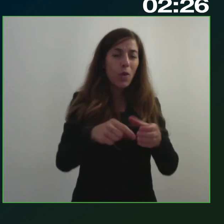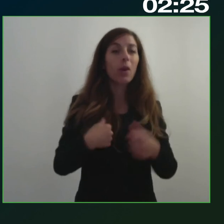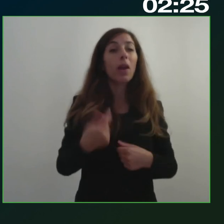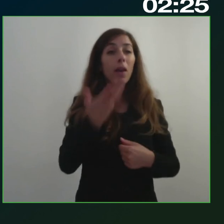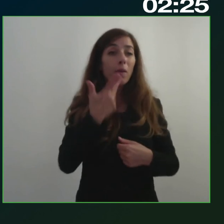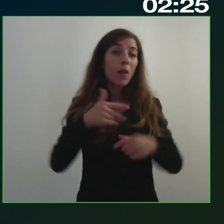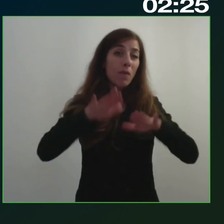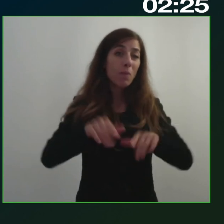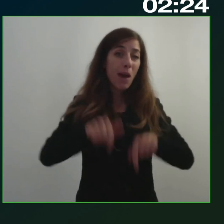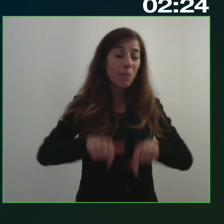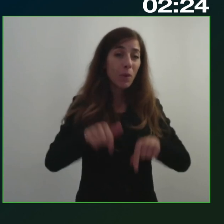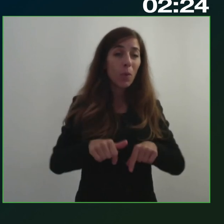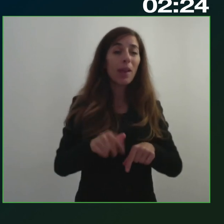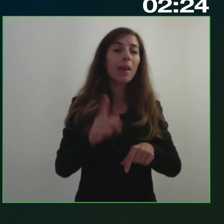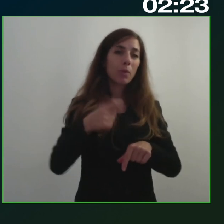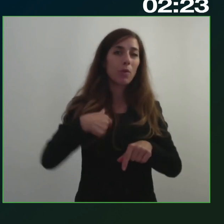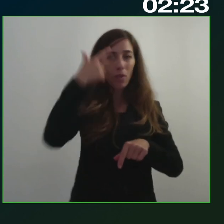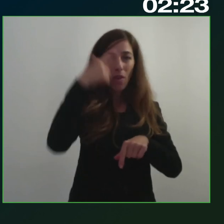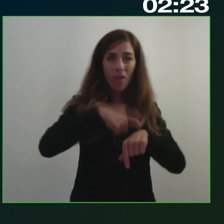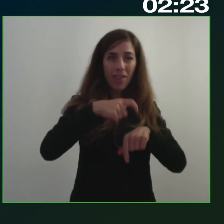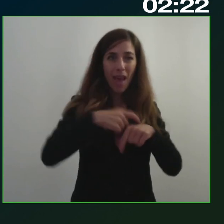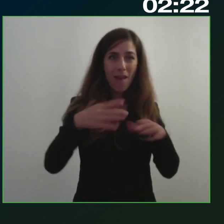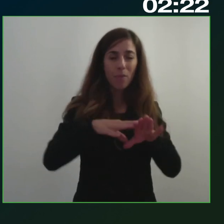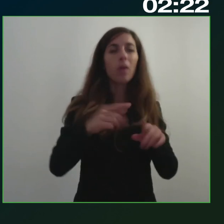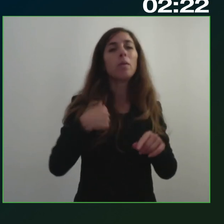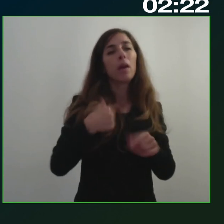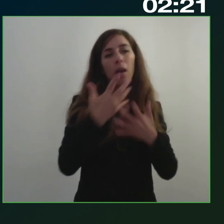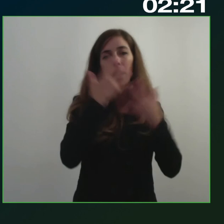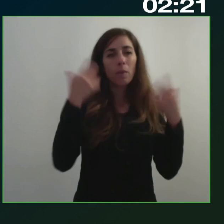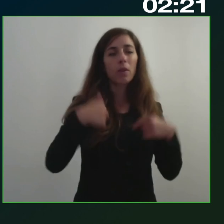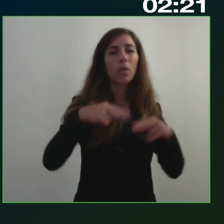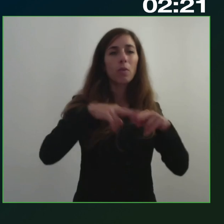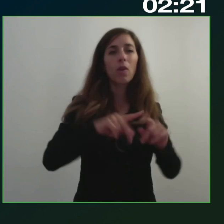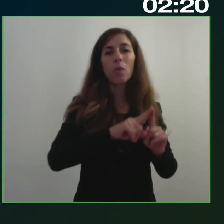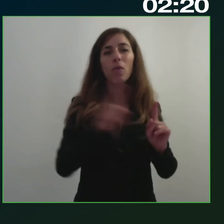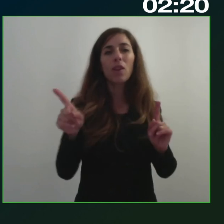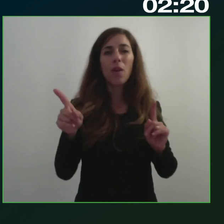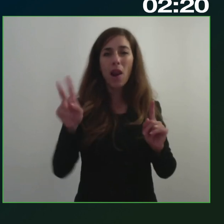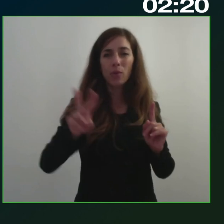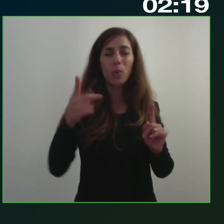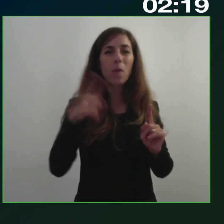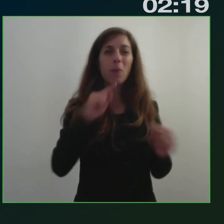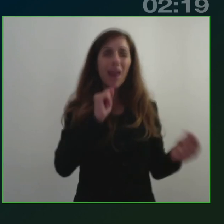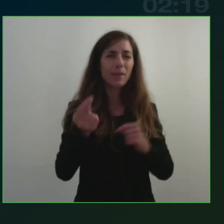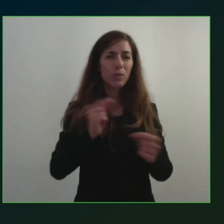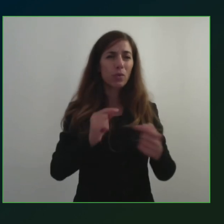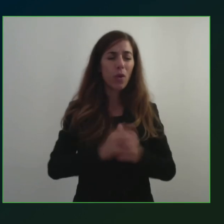rimango qui fino alle due per la discussione e vi ringrazio a tutti un'altra volta grazie davvero